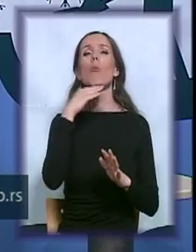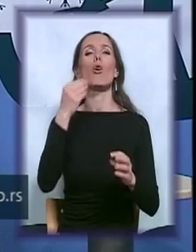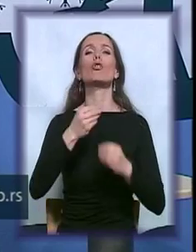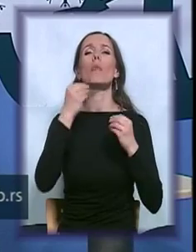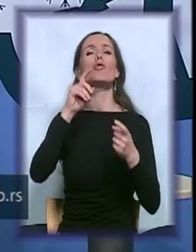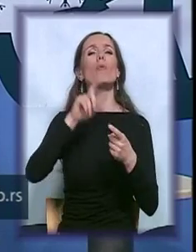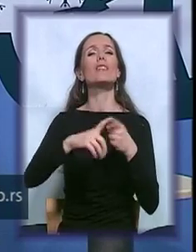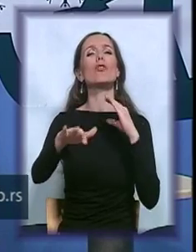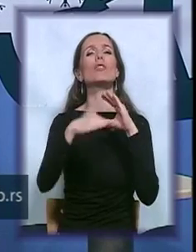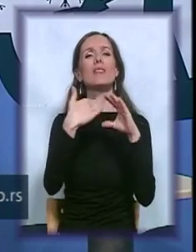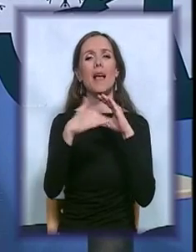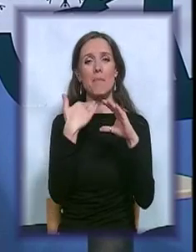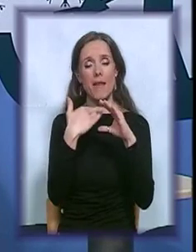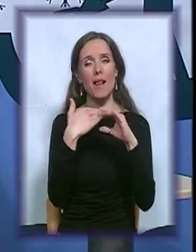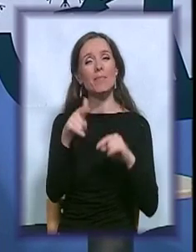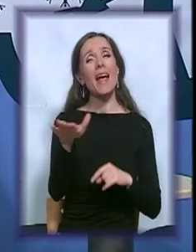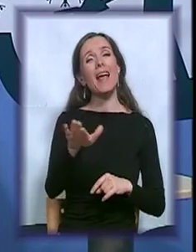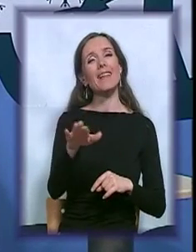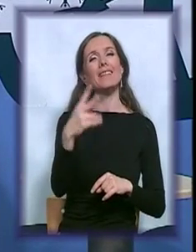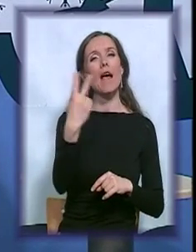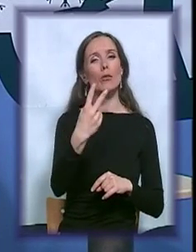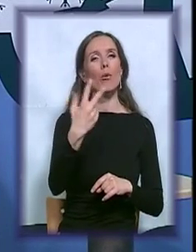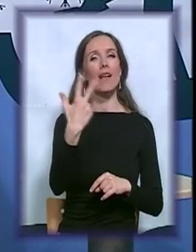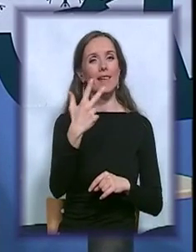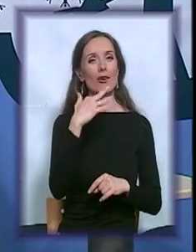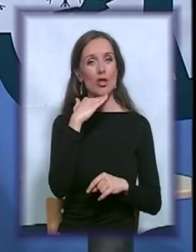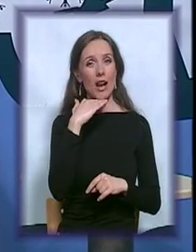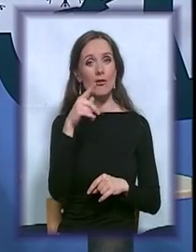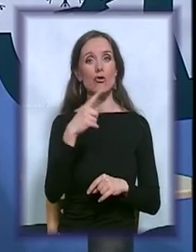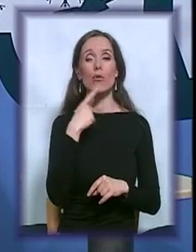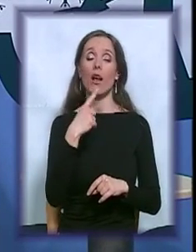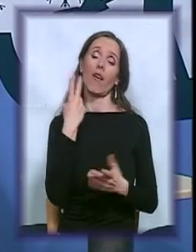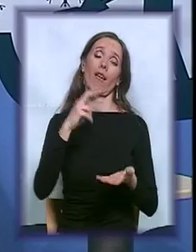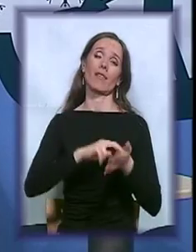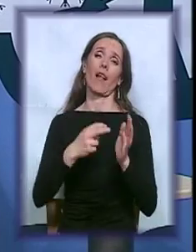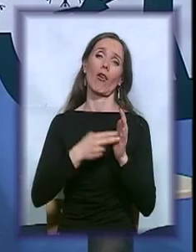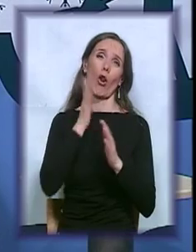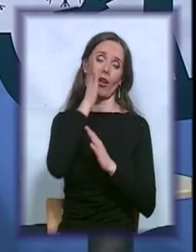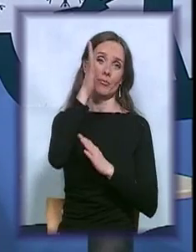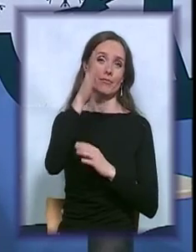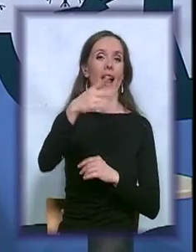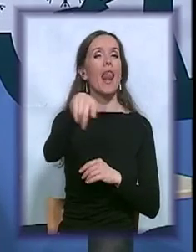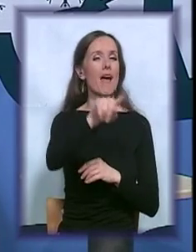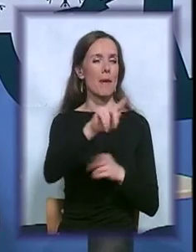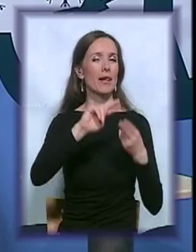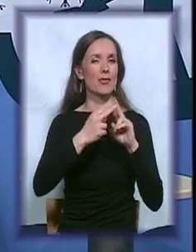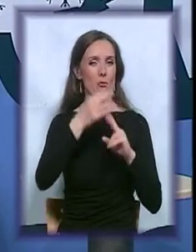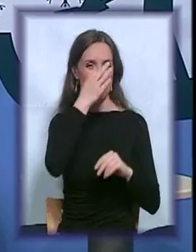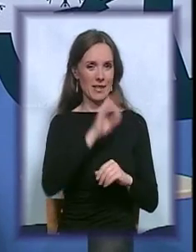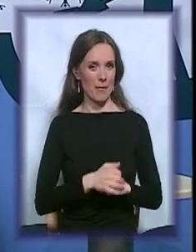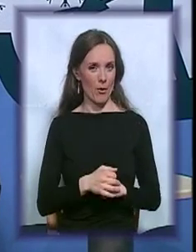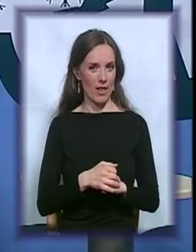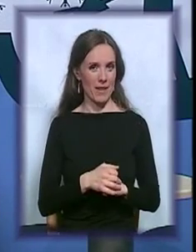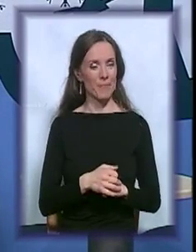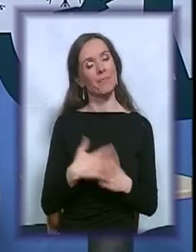da su, eto, baš deci iz drugog razlada i trećeg rekli tehnologija je otešla napred, a na vama je da se upoznate bolje. Tako da